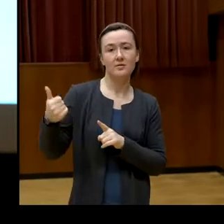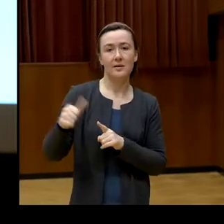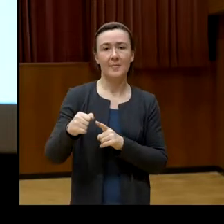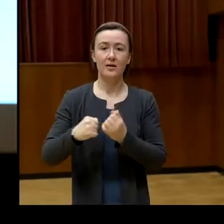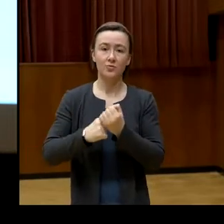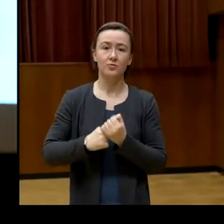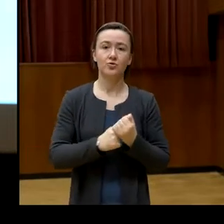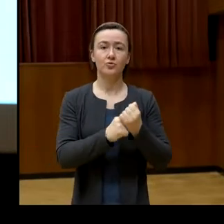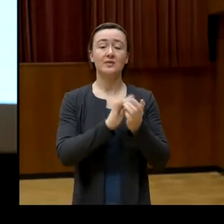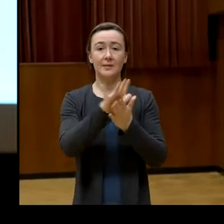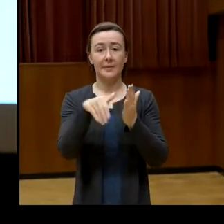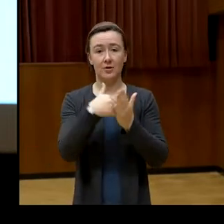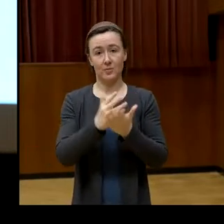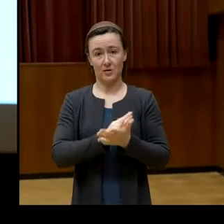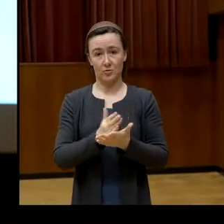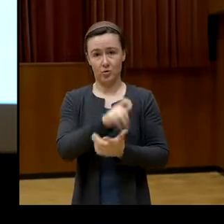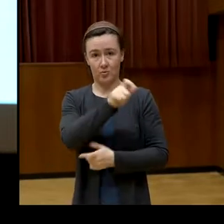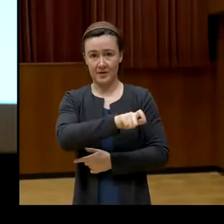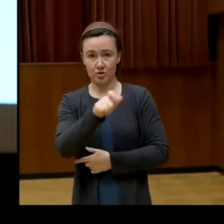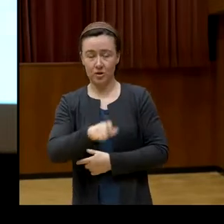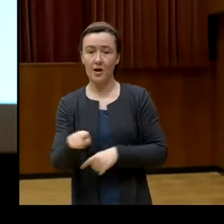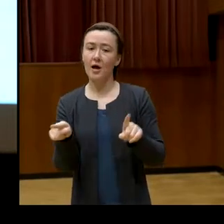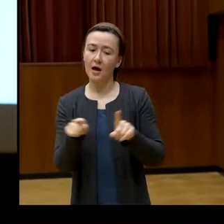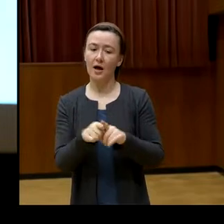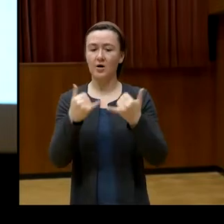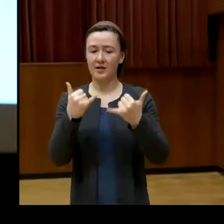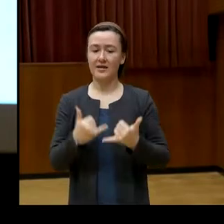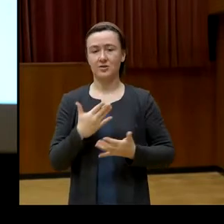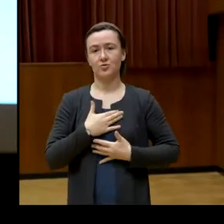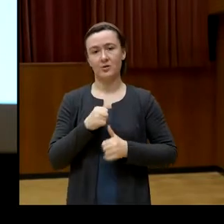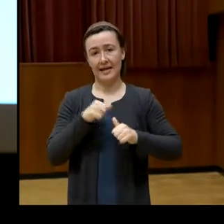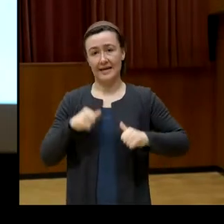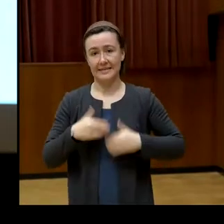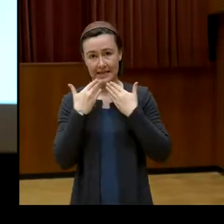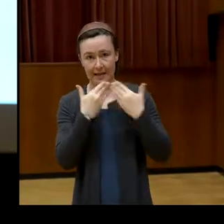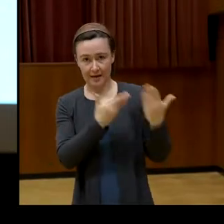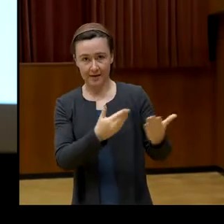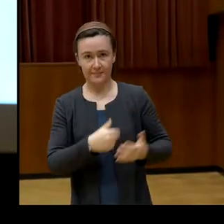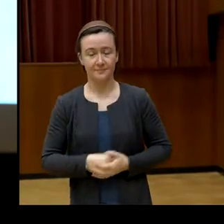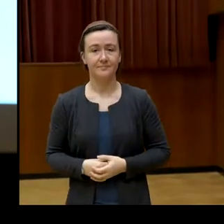Gebärdesprachdolmetscherinnen. Und dafür möchte ich mich auch gleich zu Beginn ganz herzlich bedanken.